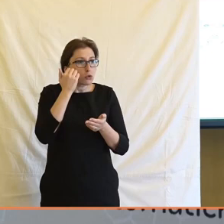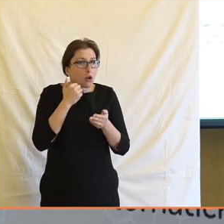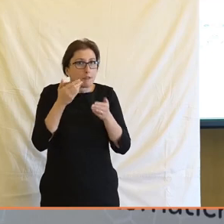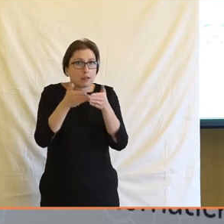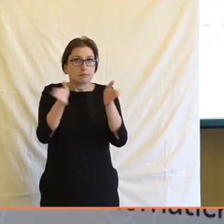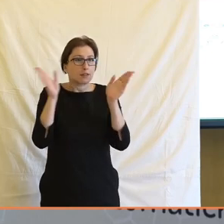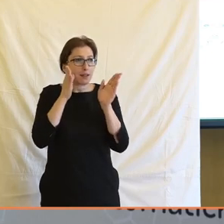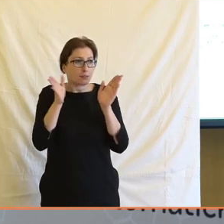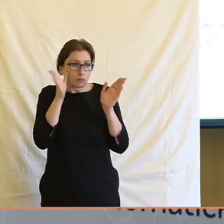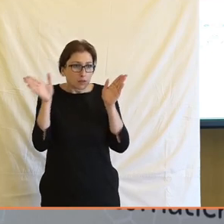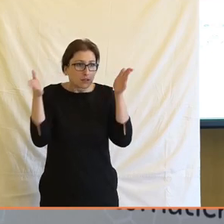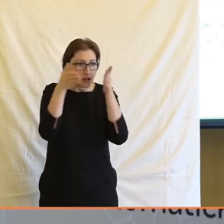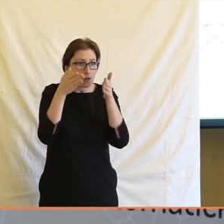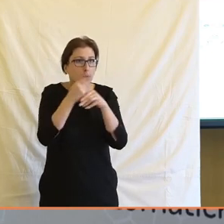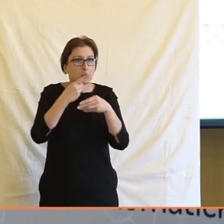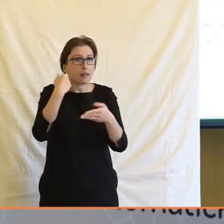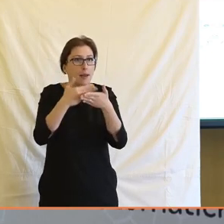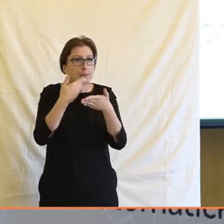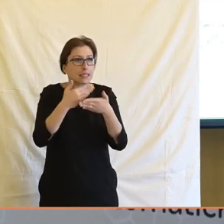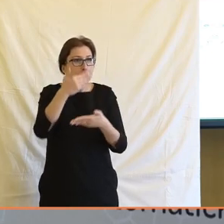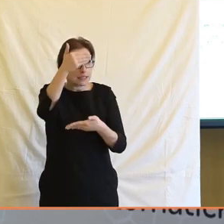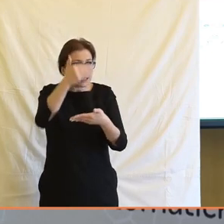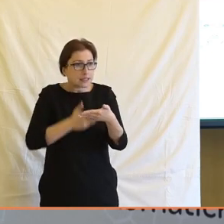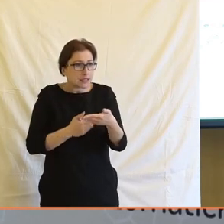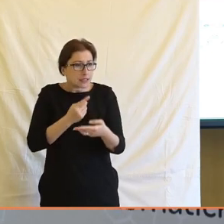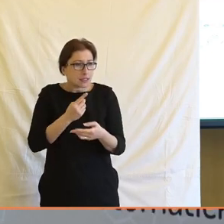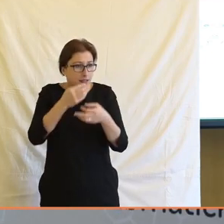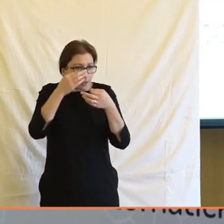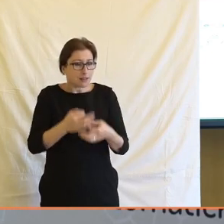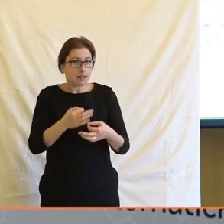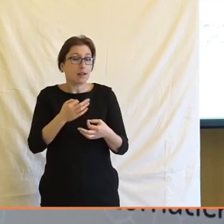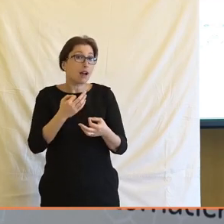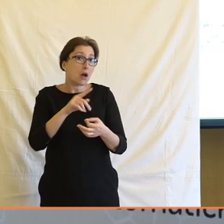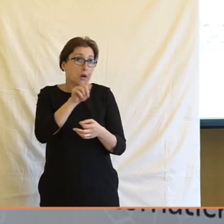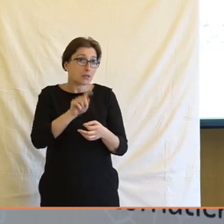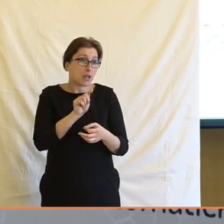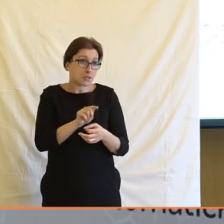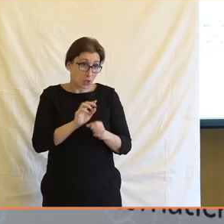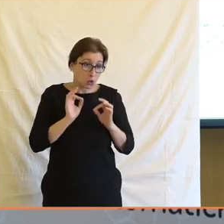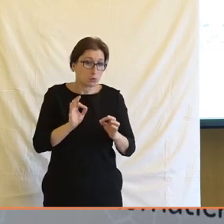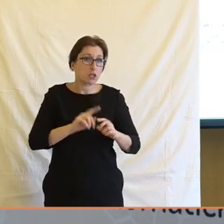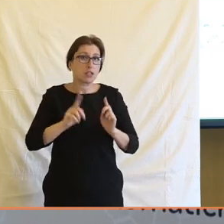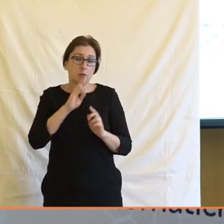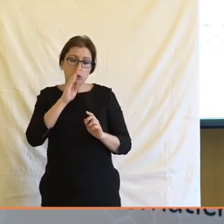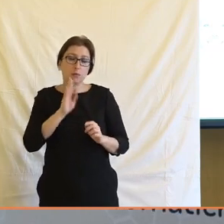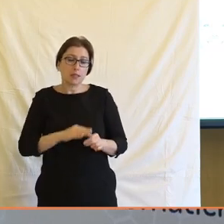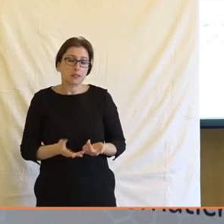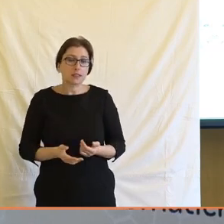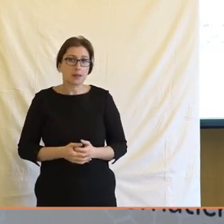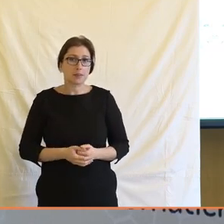širokýho obsahu toho velmi málo zbyde a zase je pak otázka, jestli je to dobře nebo špatně.